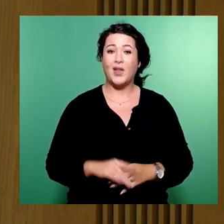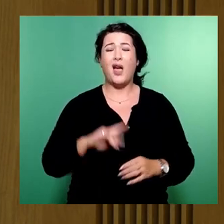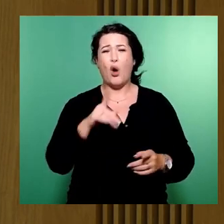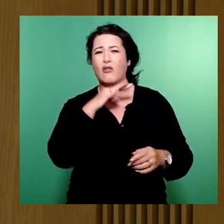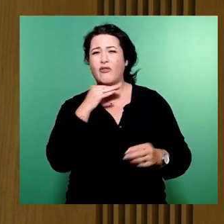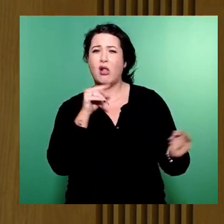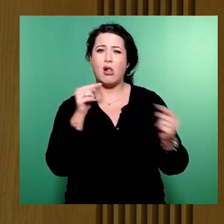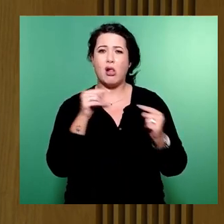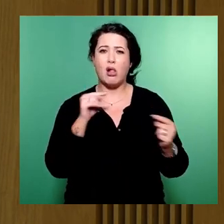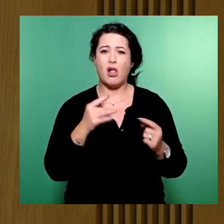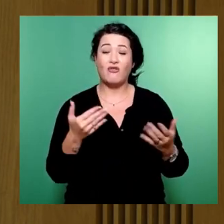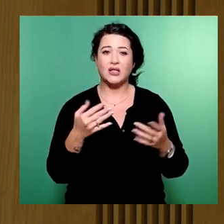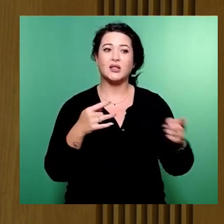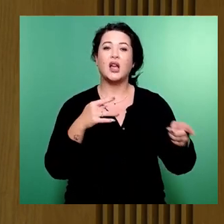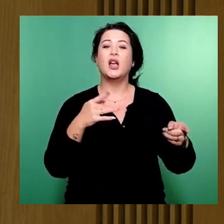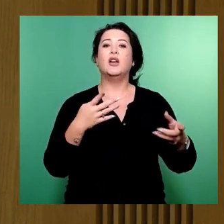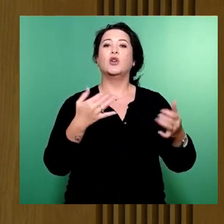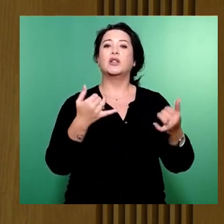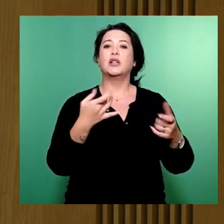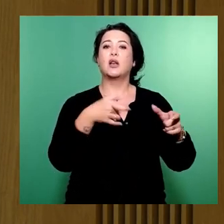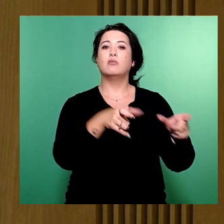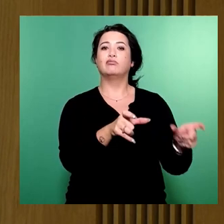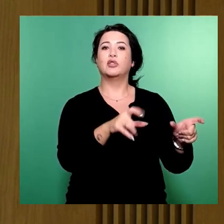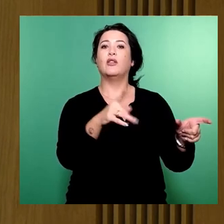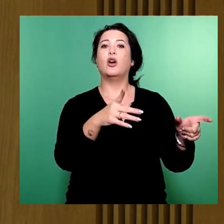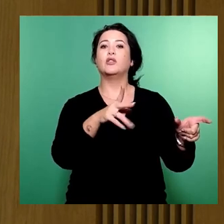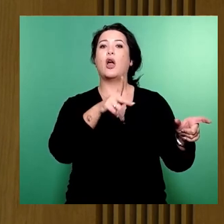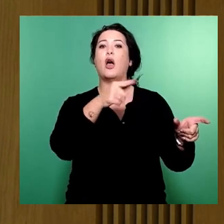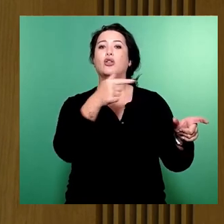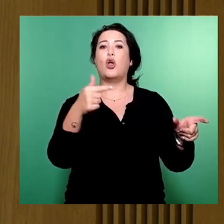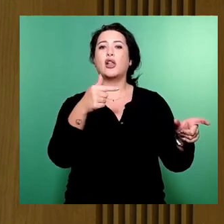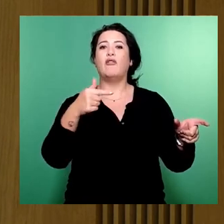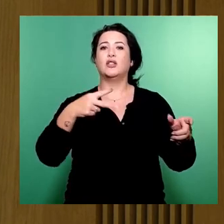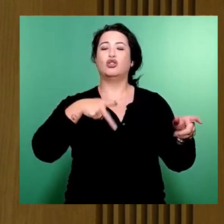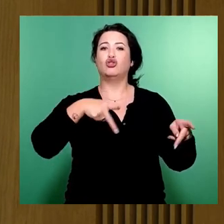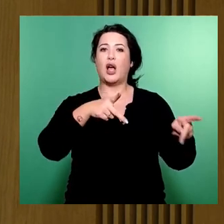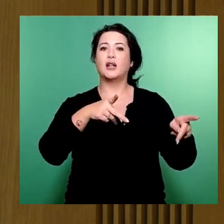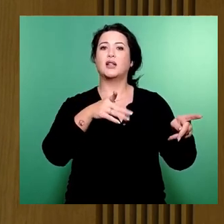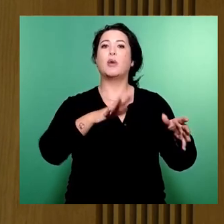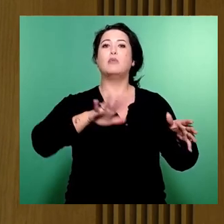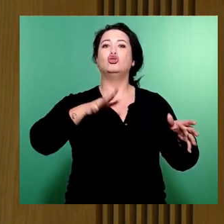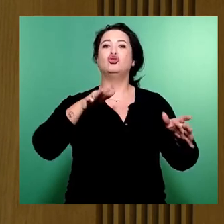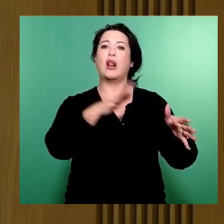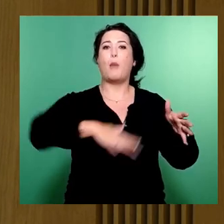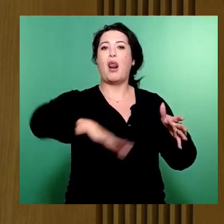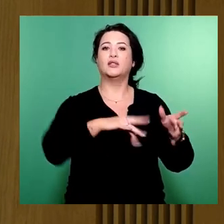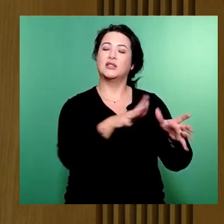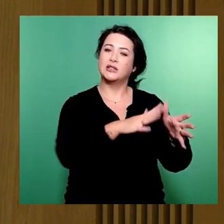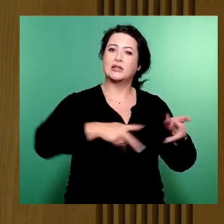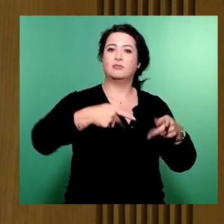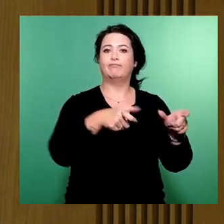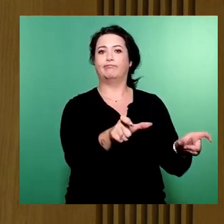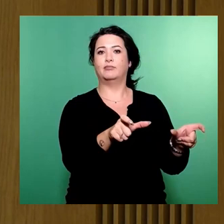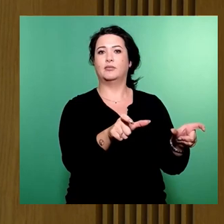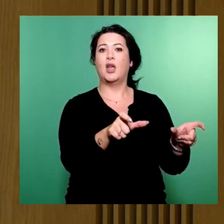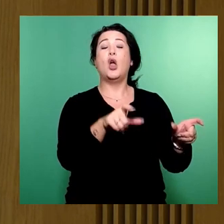Zusammenhang jedoch die Sperrung der gerade Ausspur für PKWs auf der Teugewitzer Straße in Richtung Schillerplatz, zumal der Fahrzeitgewinn dort gerade mal auf durchschnittlich ein bis zwei